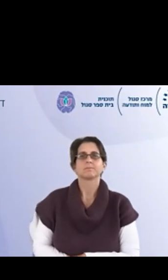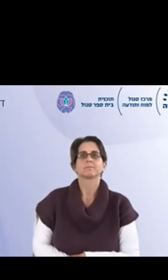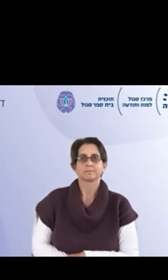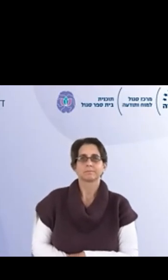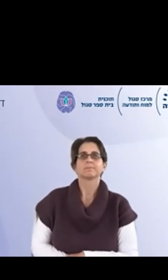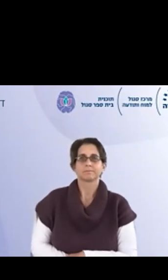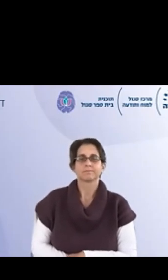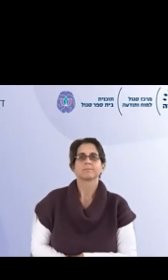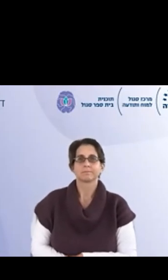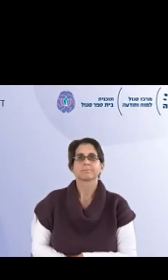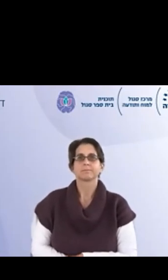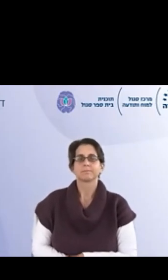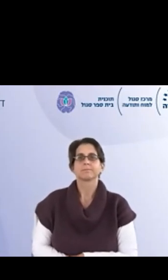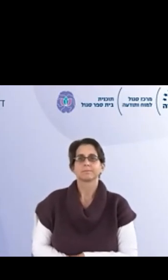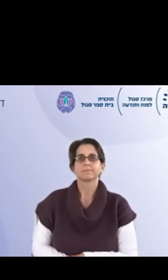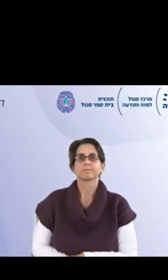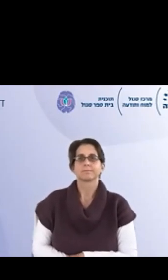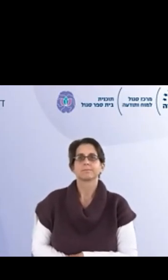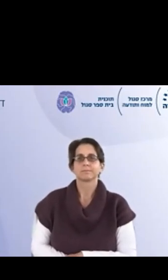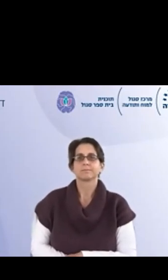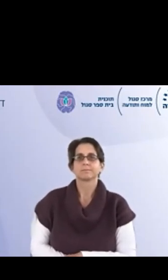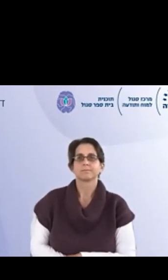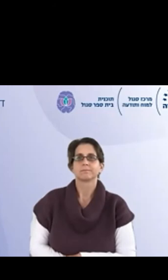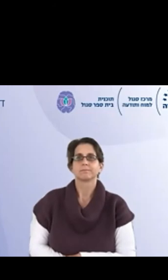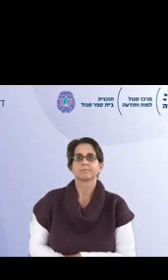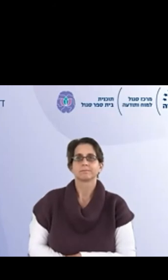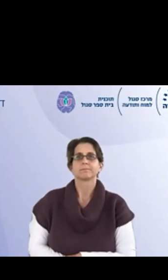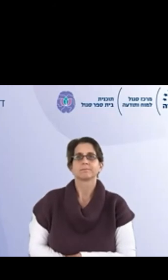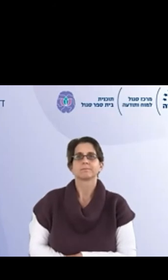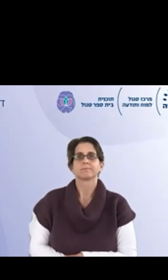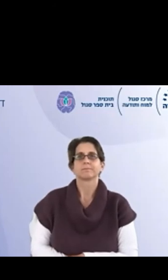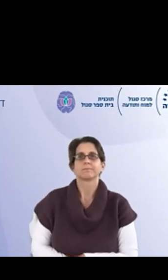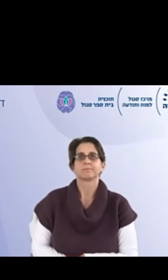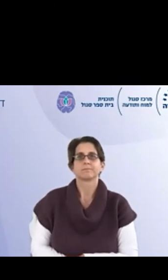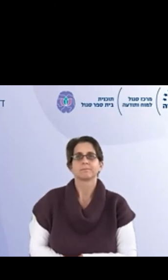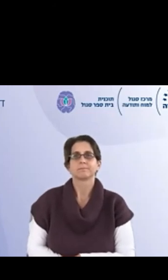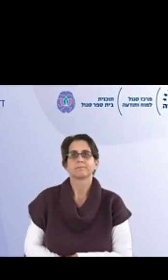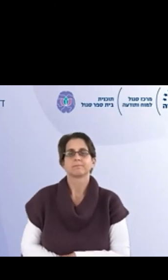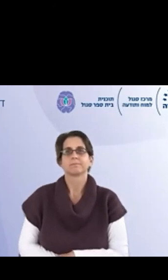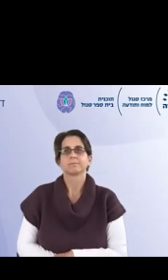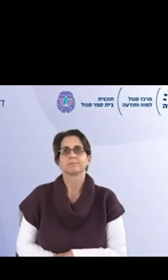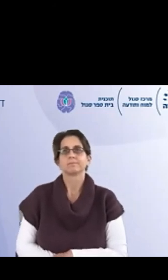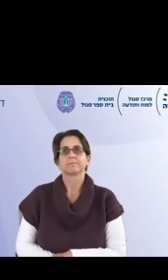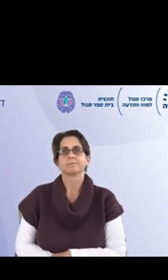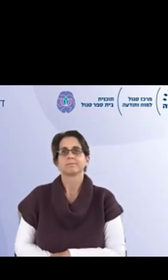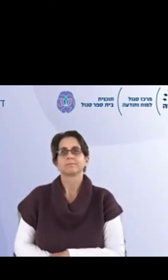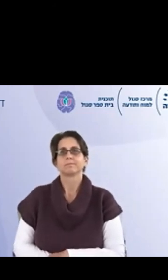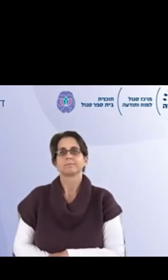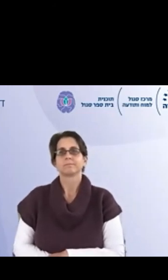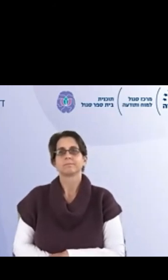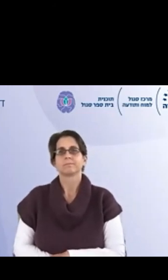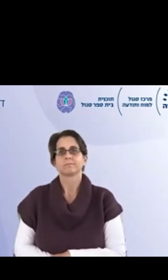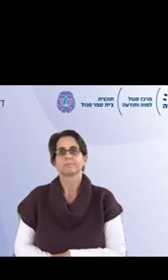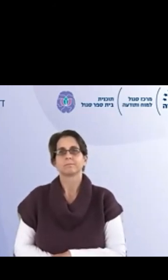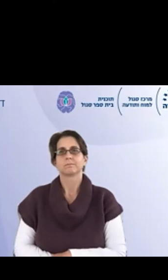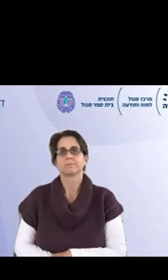הצירה, איסות קשב, בעיקר כוונות כאלה, ובאמת אנחנו יודעות שאנשים